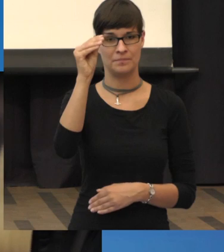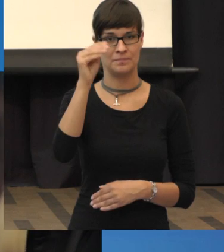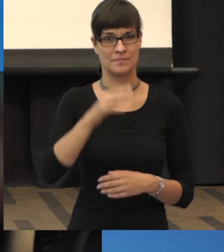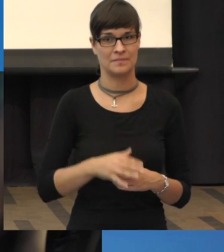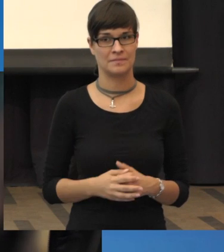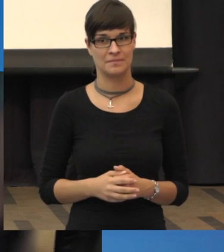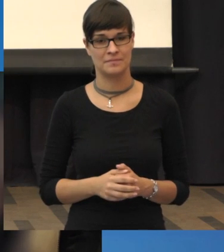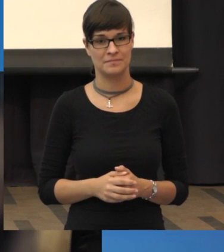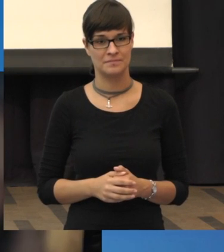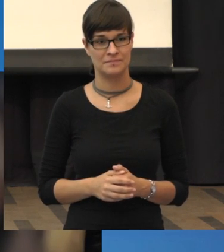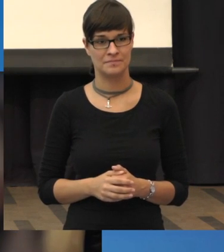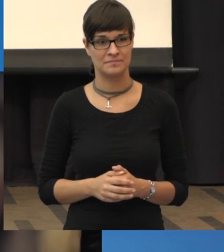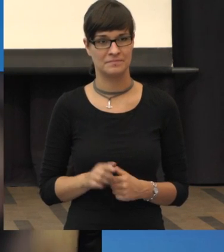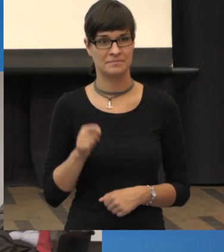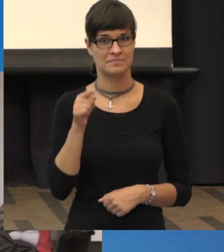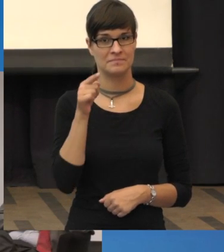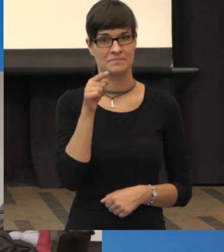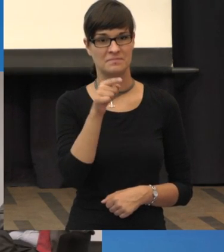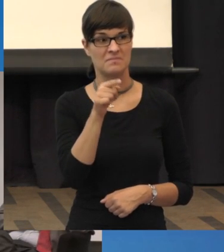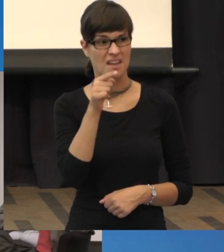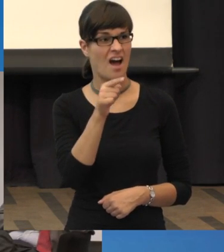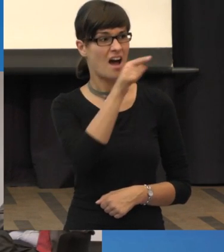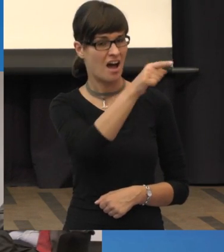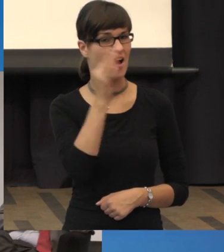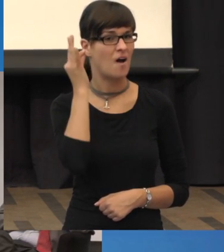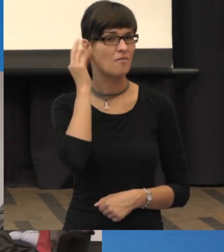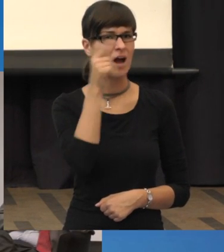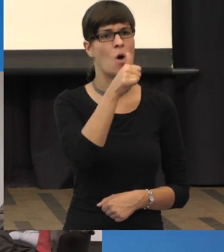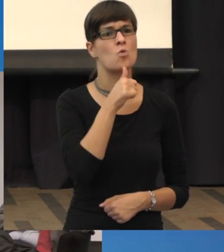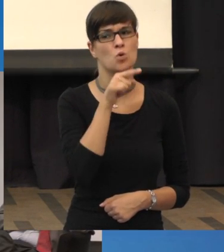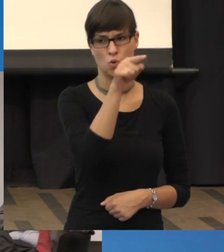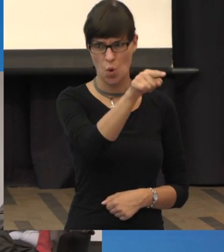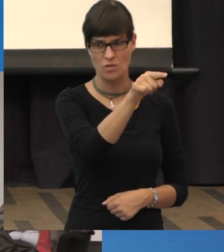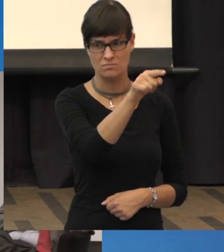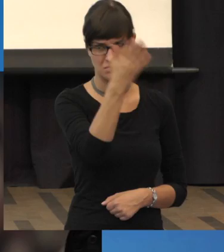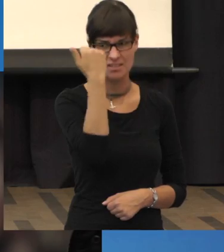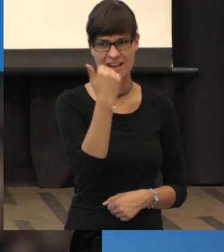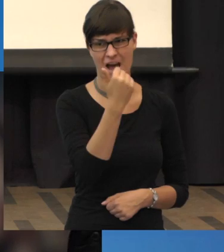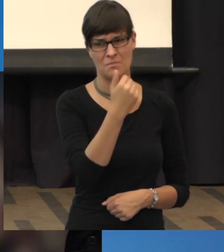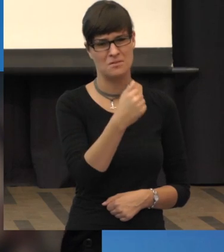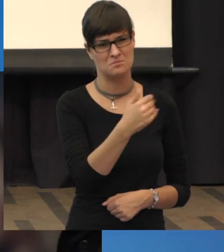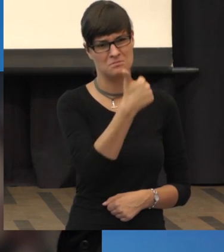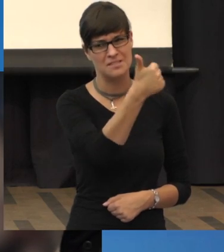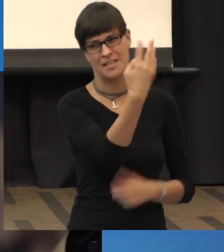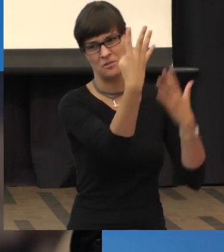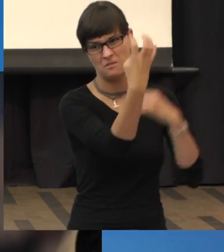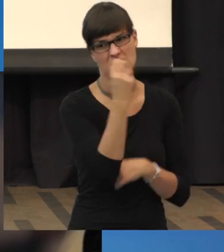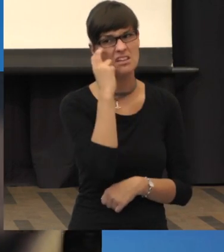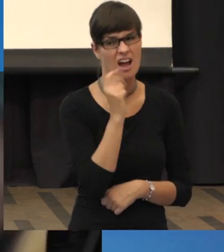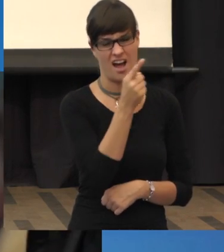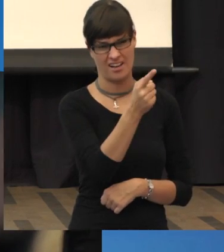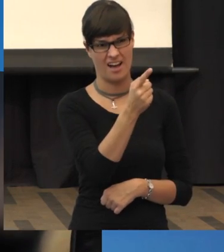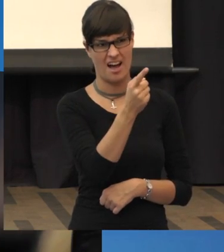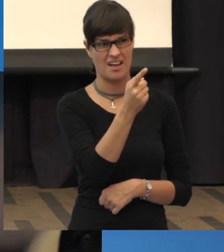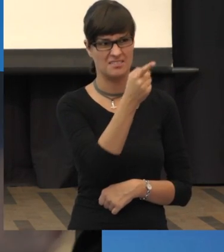der jungen Dame nicht ein bisschen mehr Hoffnung geben von Seiten der Ärzte, weil der es so aussichtslos erscheint?